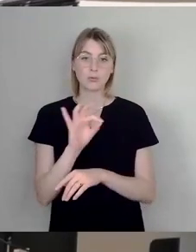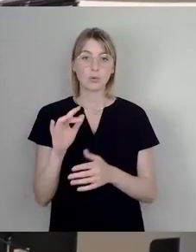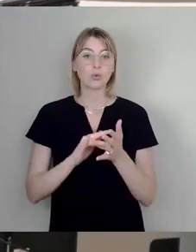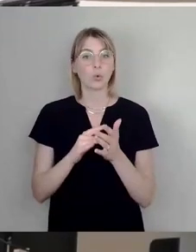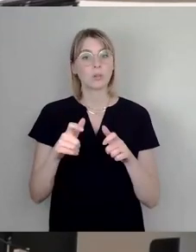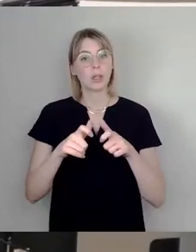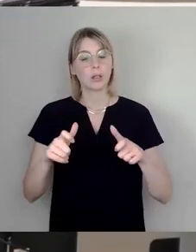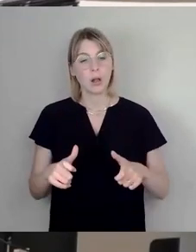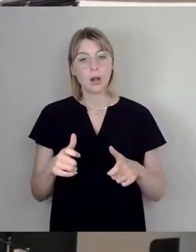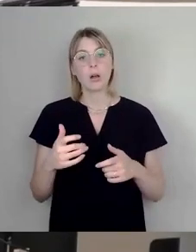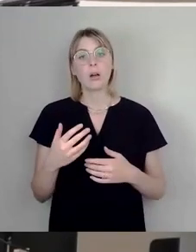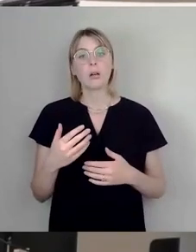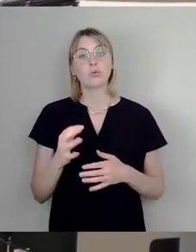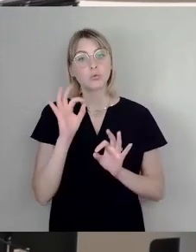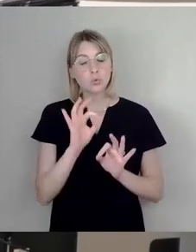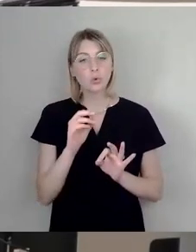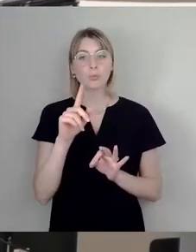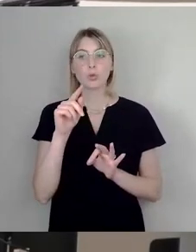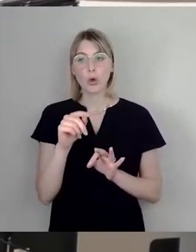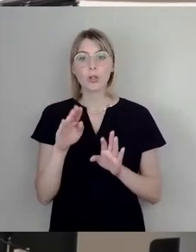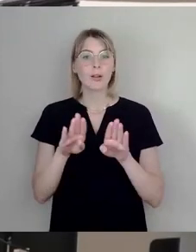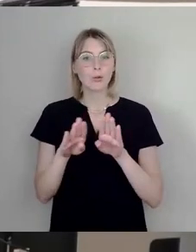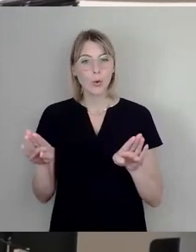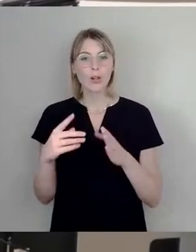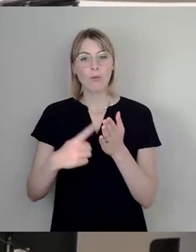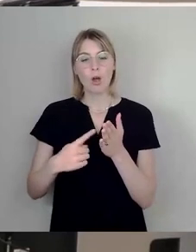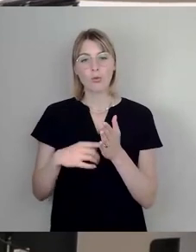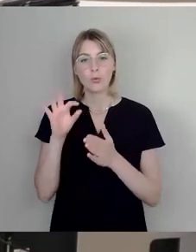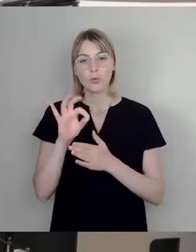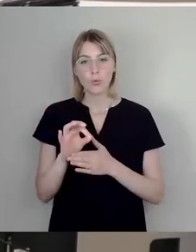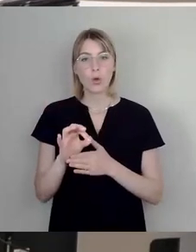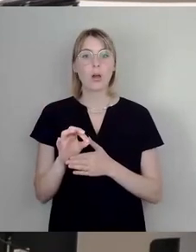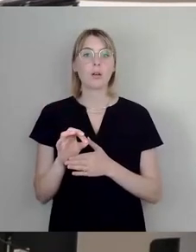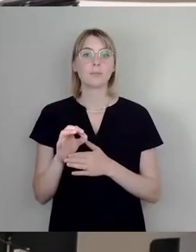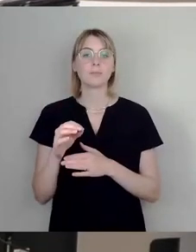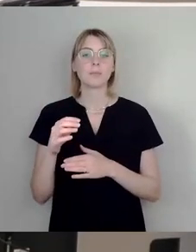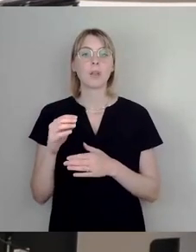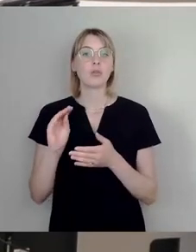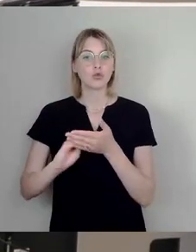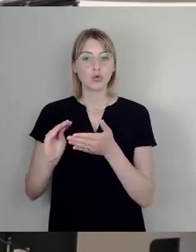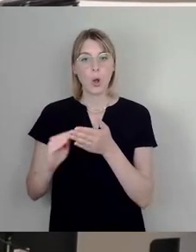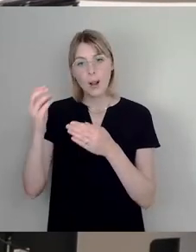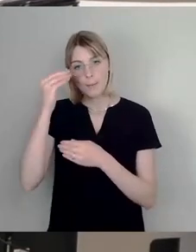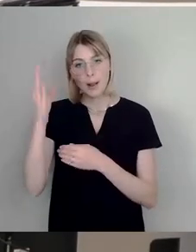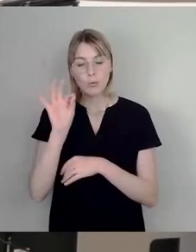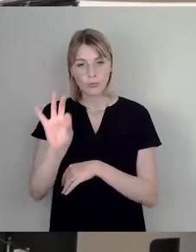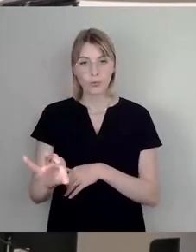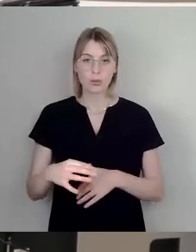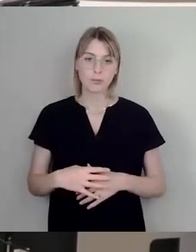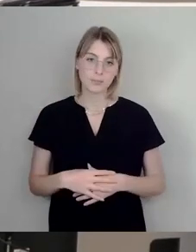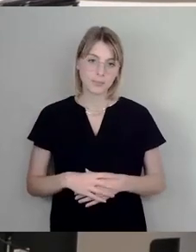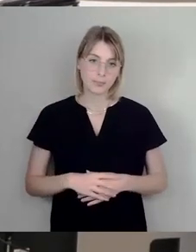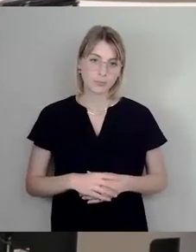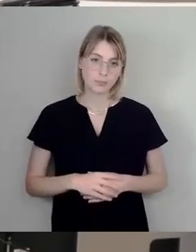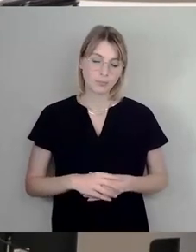Kindergrippe ist nun mal eine Grundvoraussetzung für eine hervorragend beginnende Schule. Ja, hier kommen